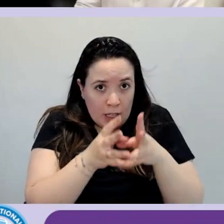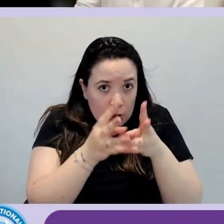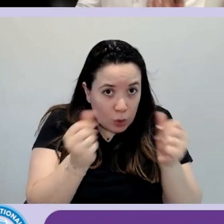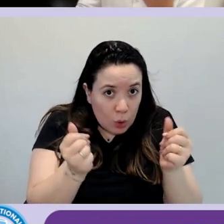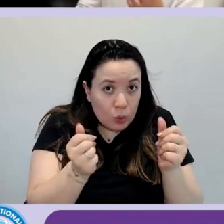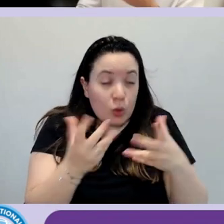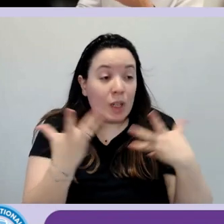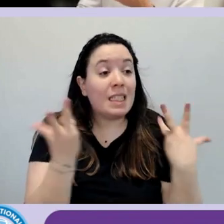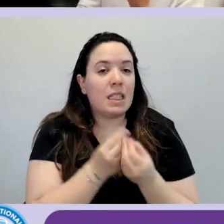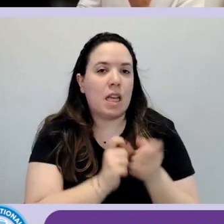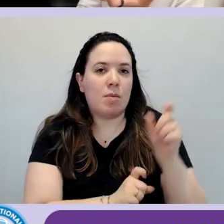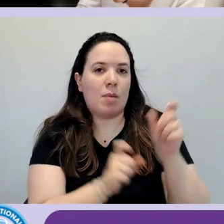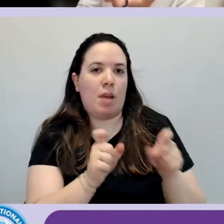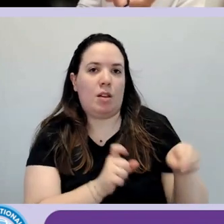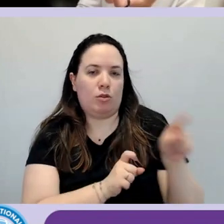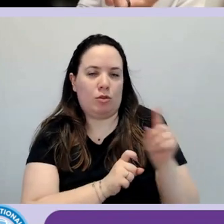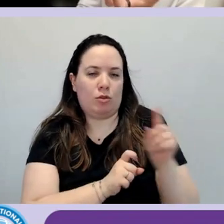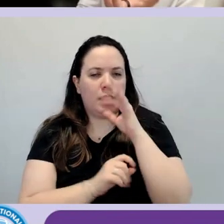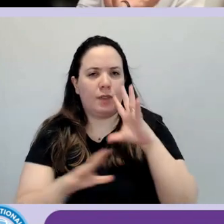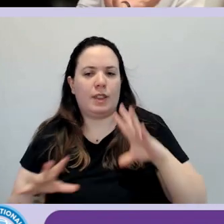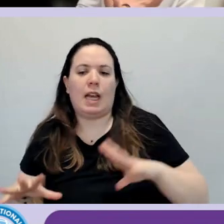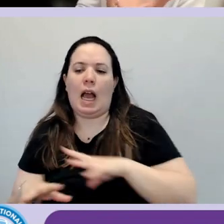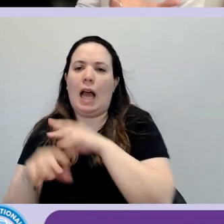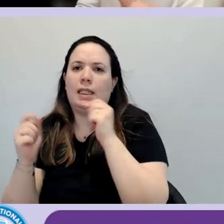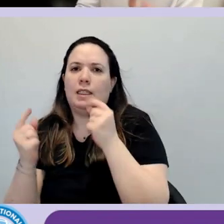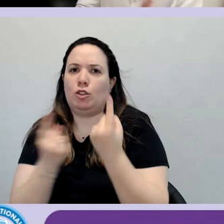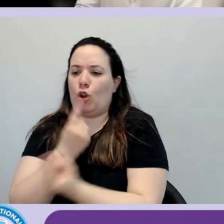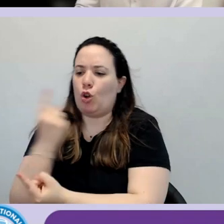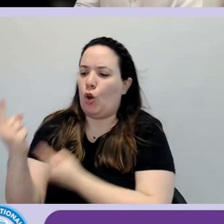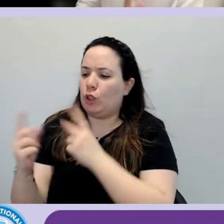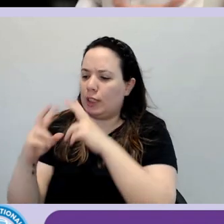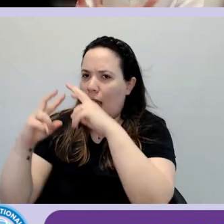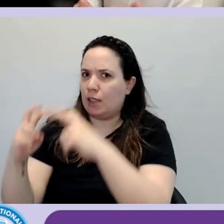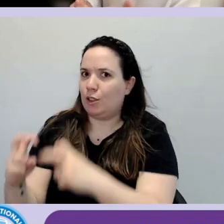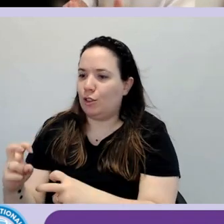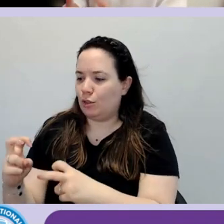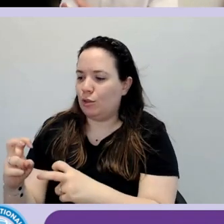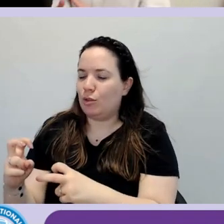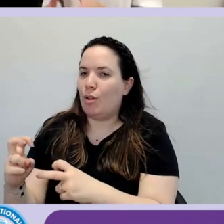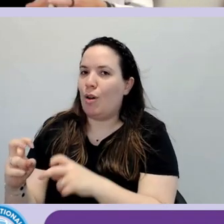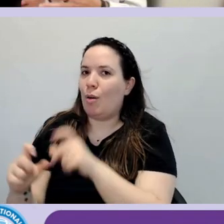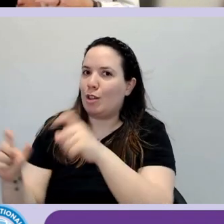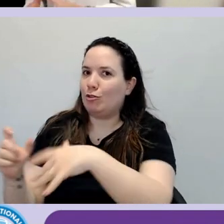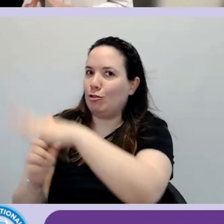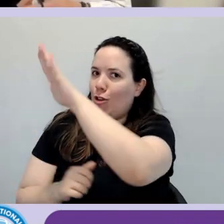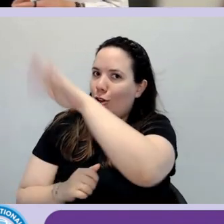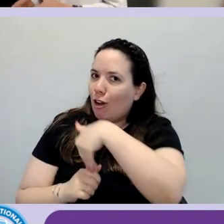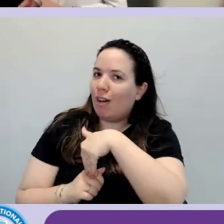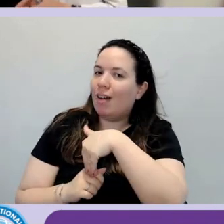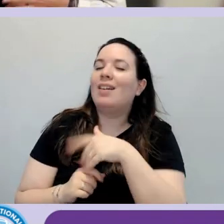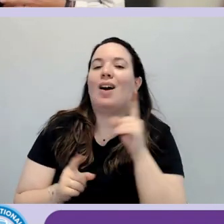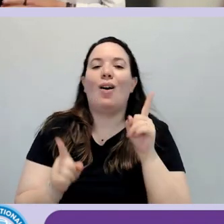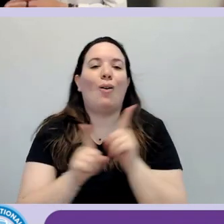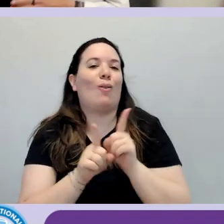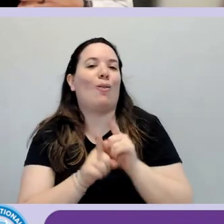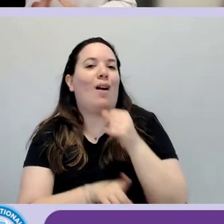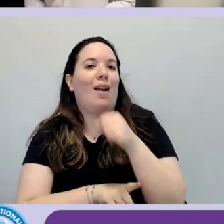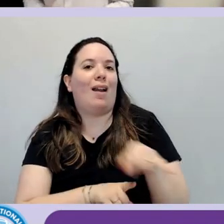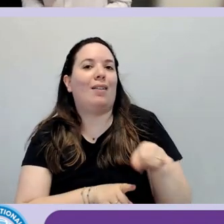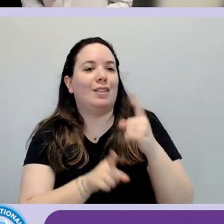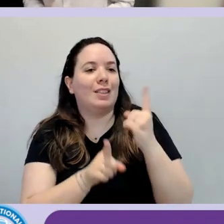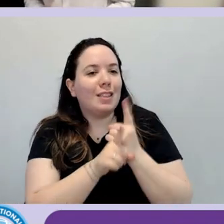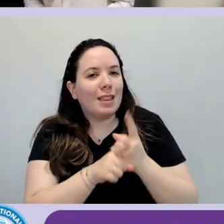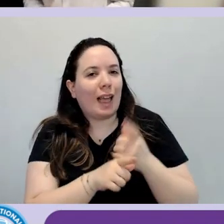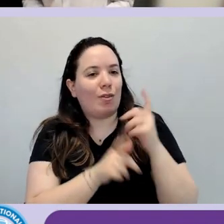persone. Dunque, come all'inizio, nella fase di understand, dovrò coinvolgere il più ampio range di persone